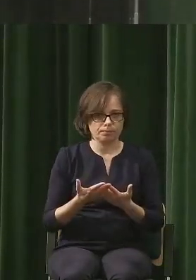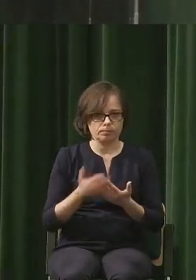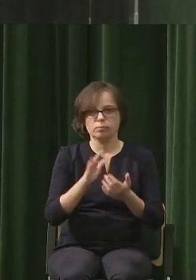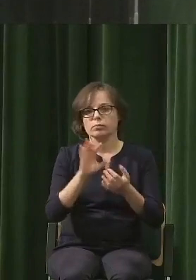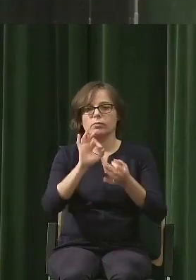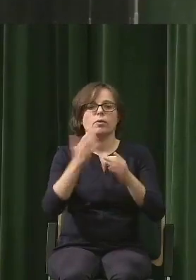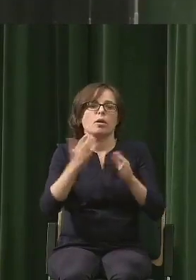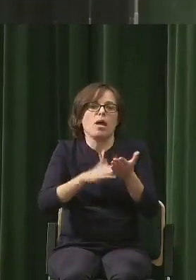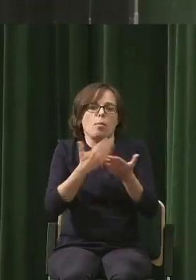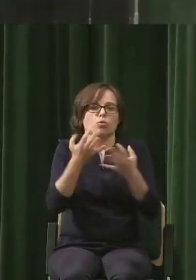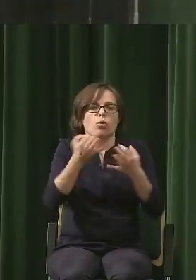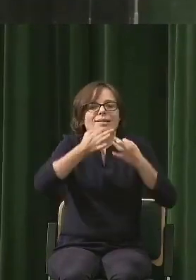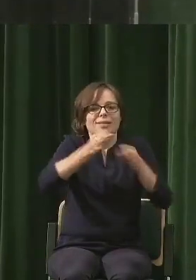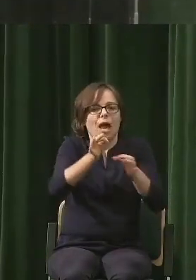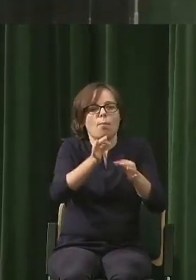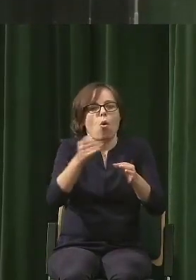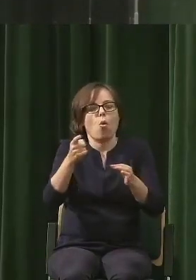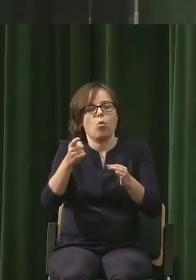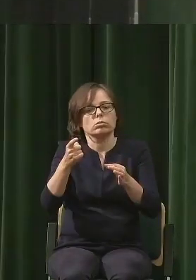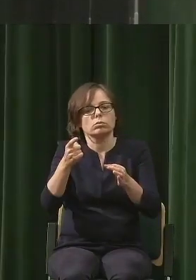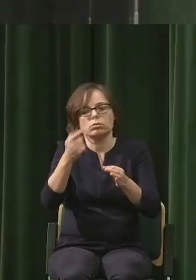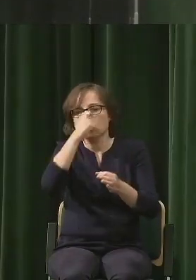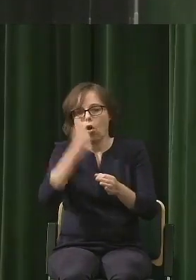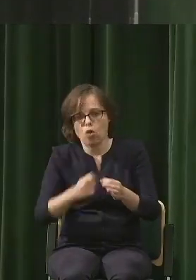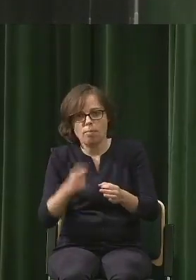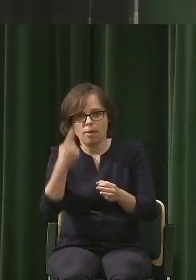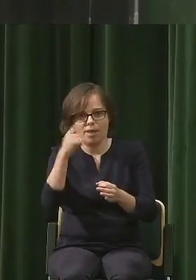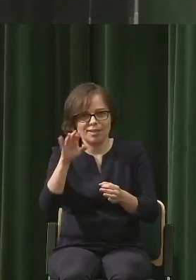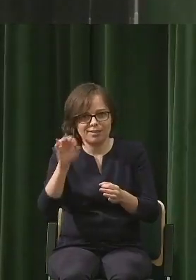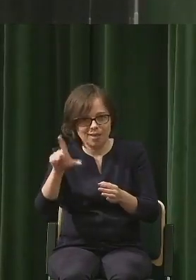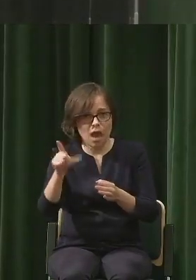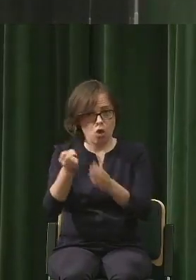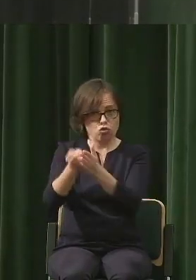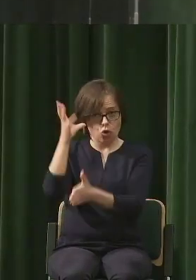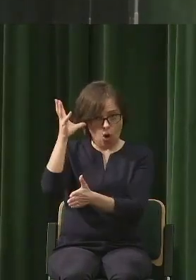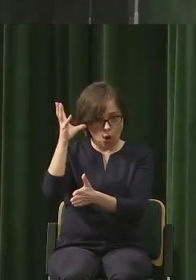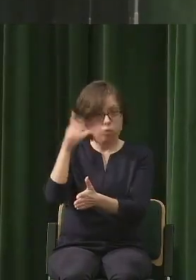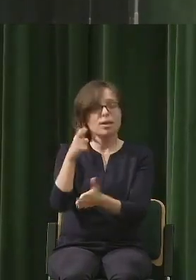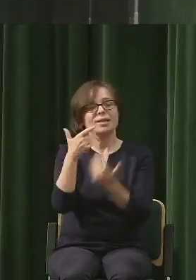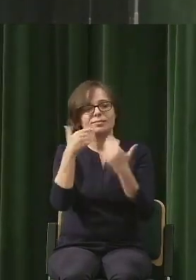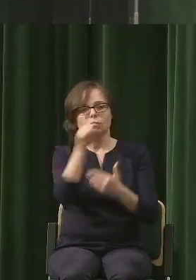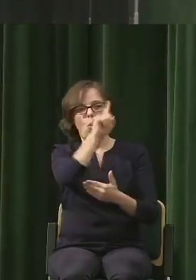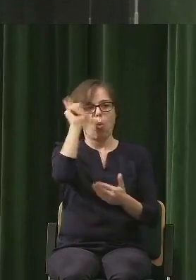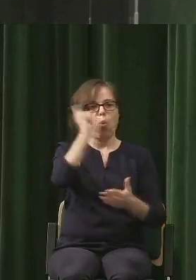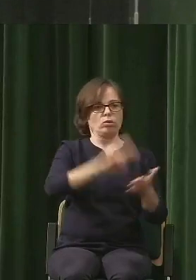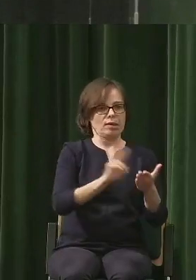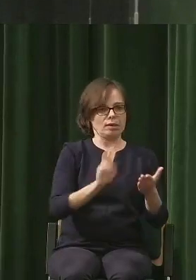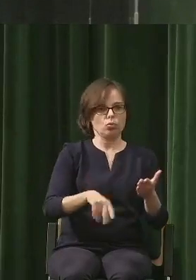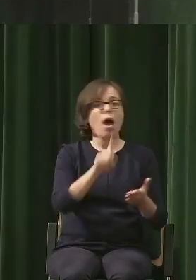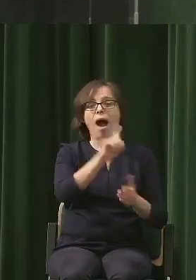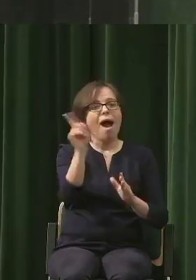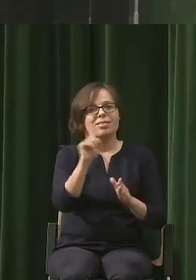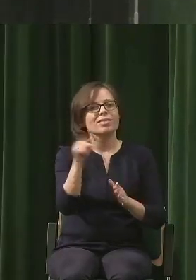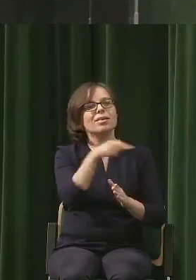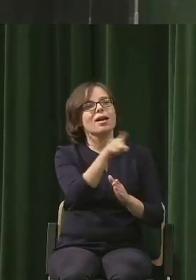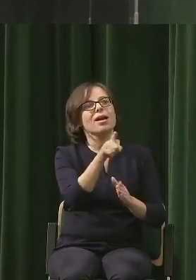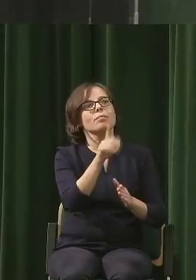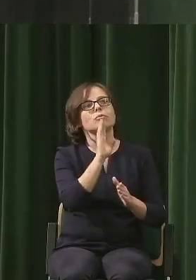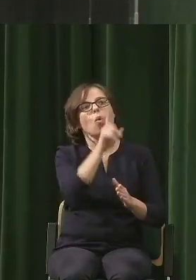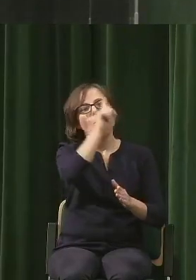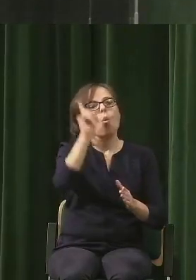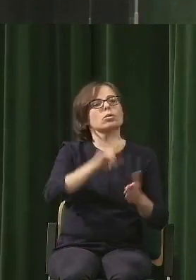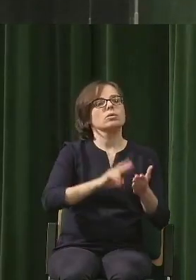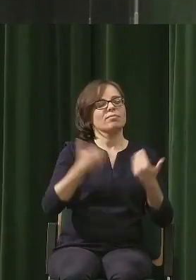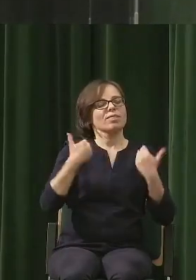podrożyć na tyle samochody dyzlowskie, żeby ludzie zrezygnowali z nich, ale nie dlatego, że wiedzą, że należy